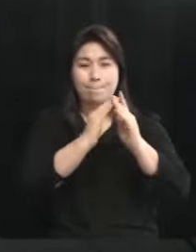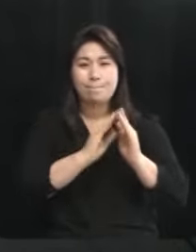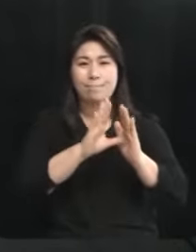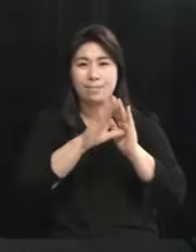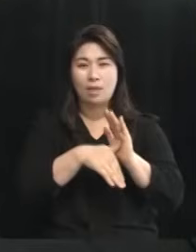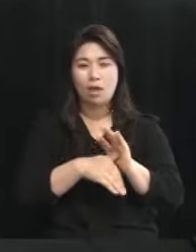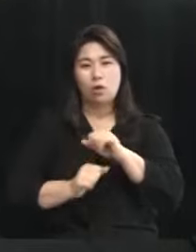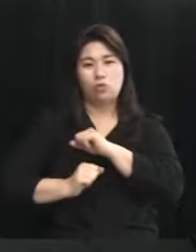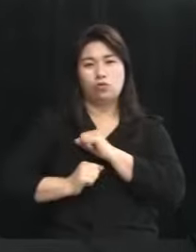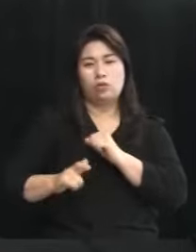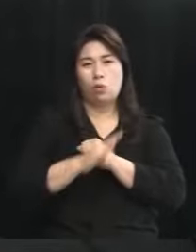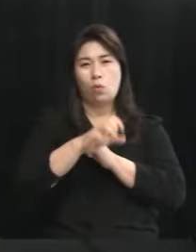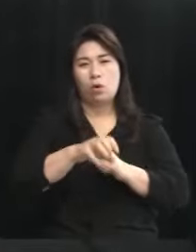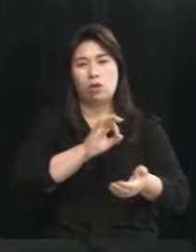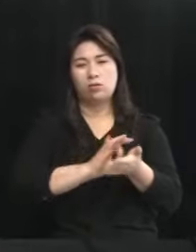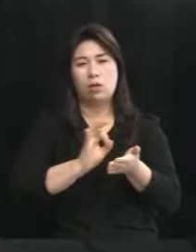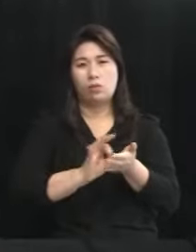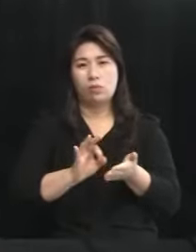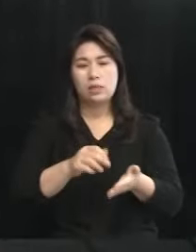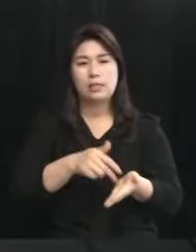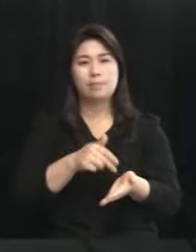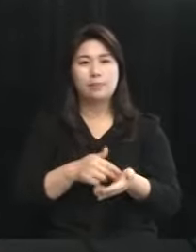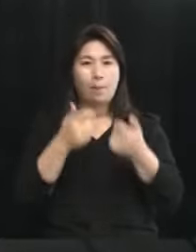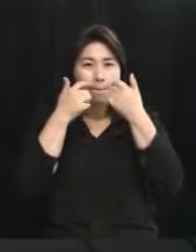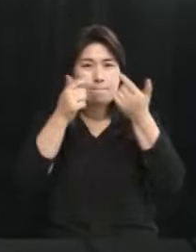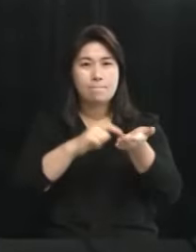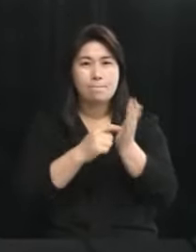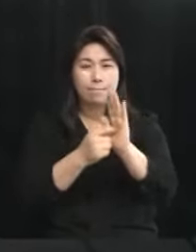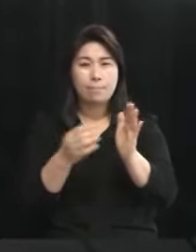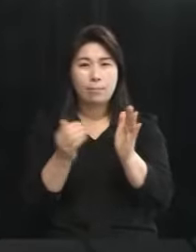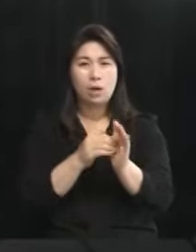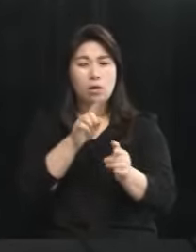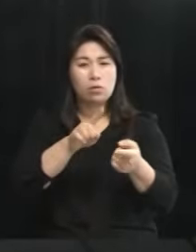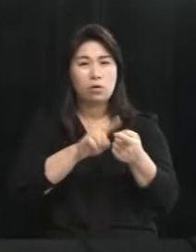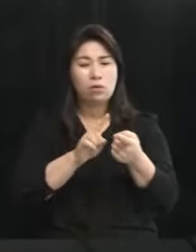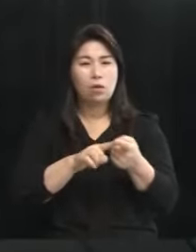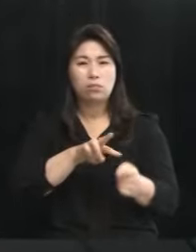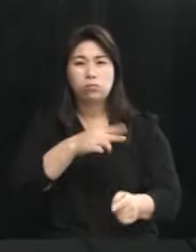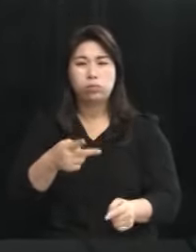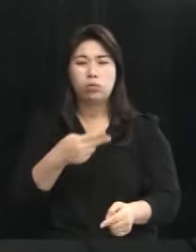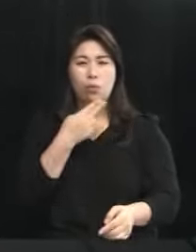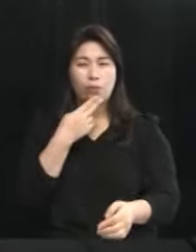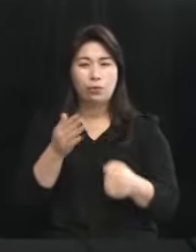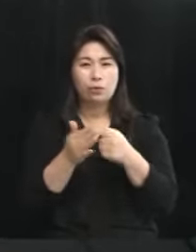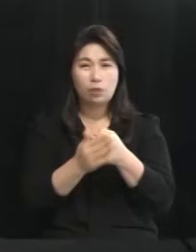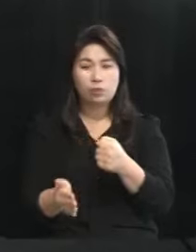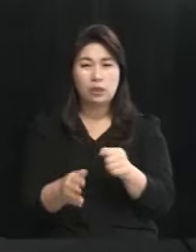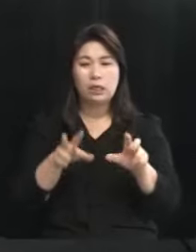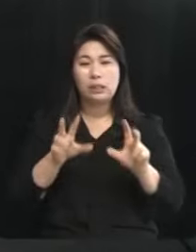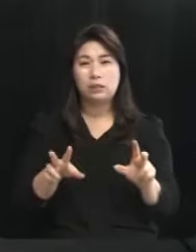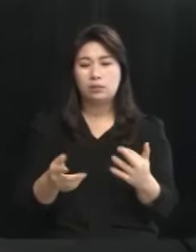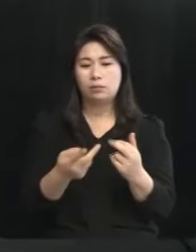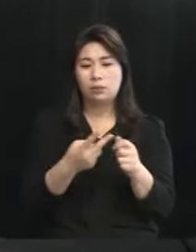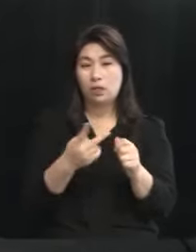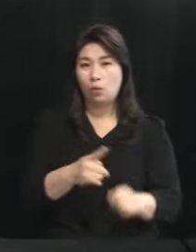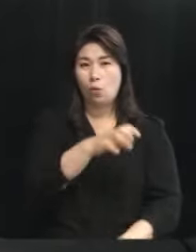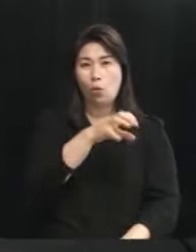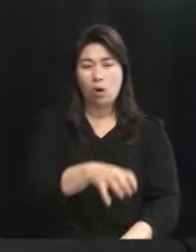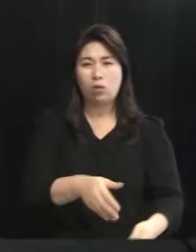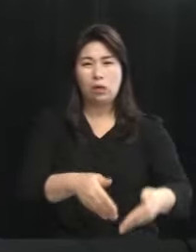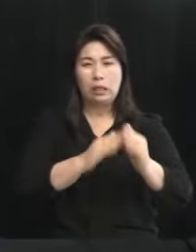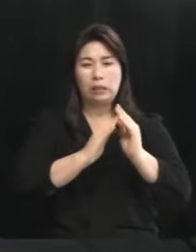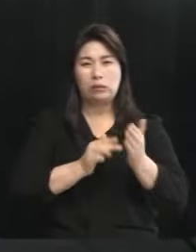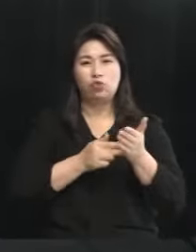이것을 군사공항으로 사용하겠다고 하는 명확한 입장 표명을 했고 그것에 대한 전환이 없습니다 그렇기 때문에 지금의 제2공항이 더 이상